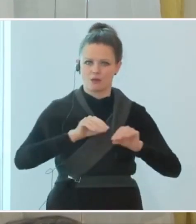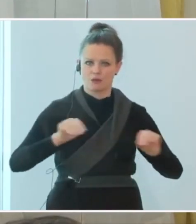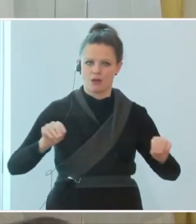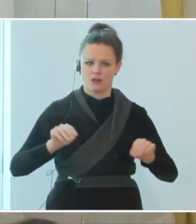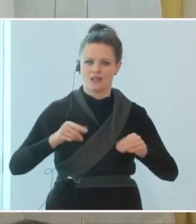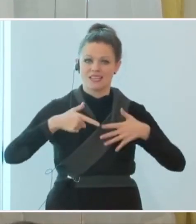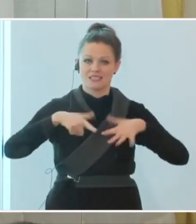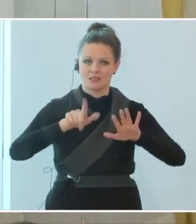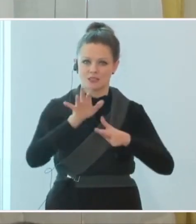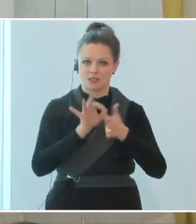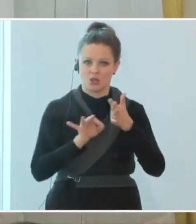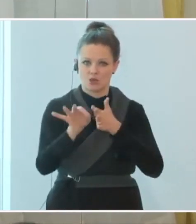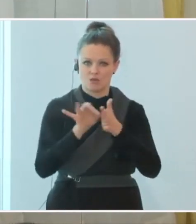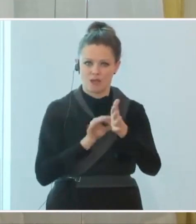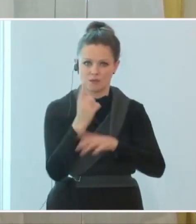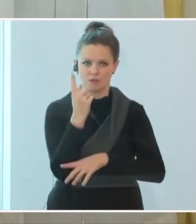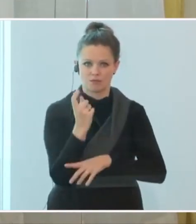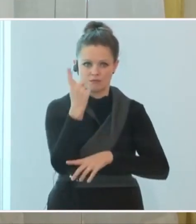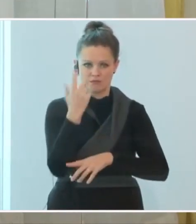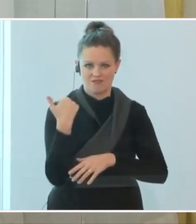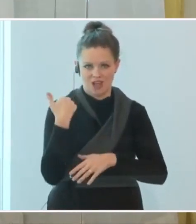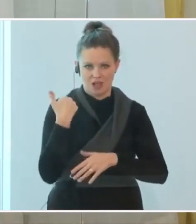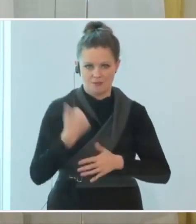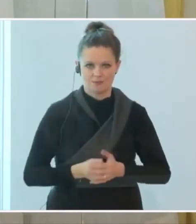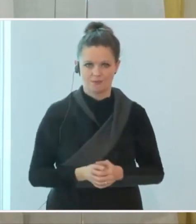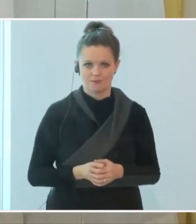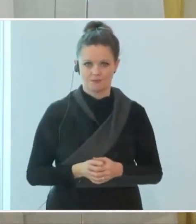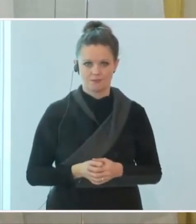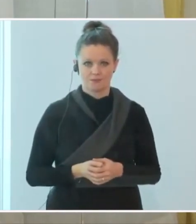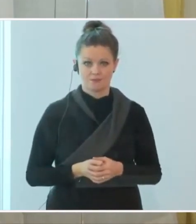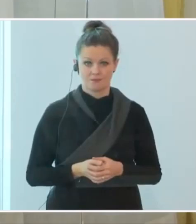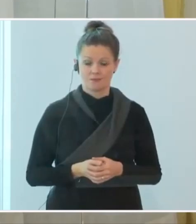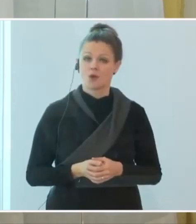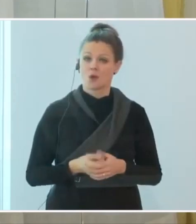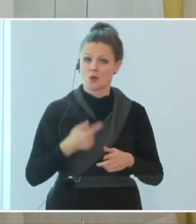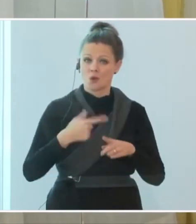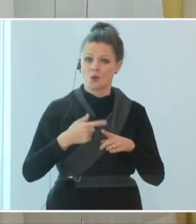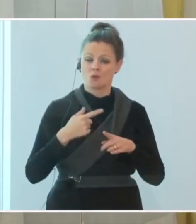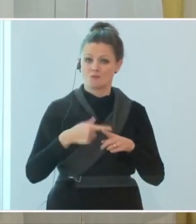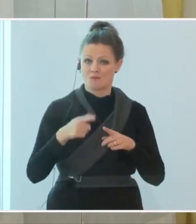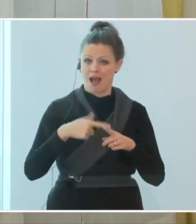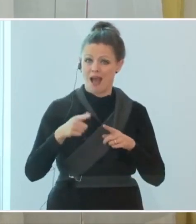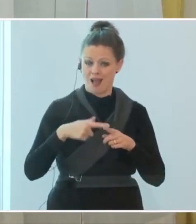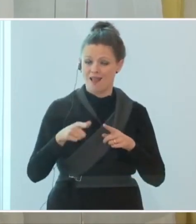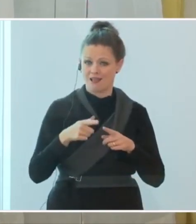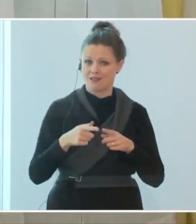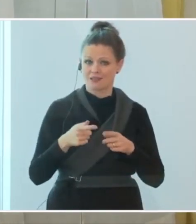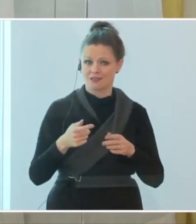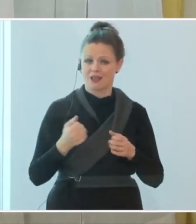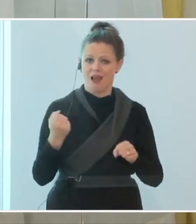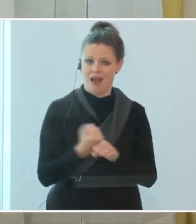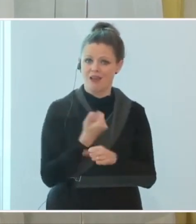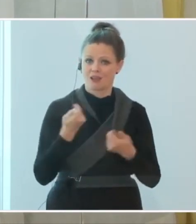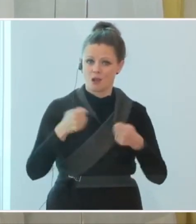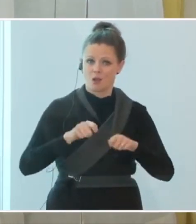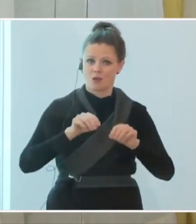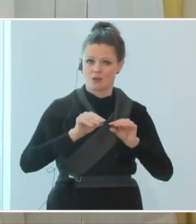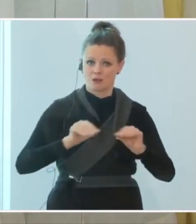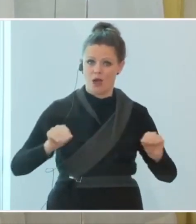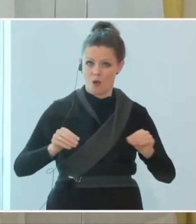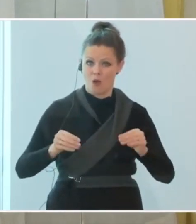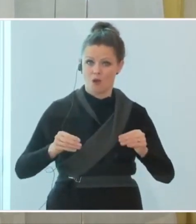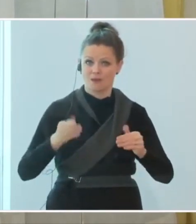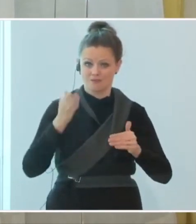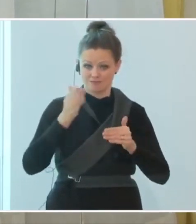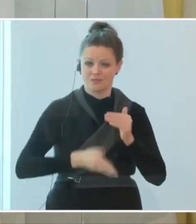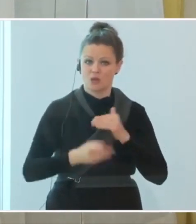.11. Und jetzt, kurz vor Ende dieses harten Lockdowns, können wir, glaube ich,